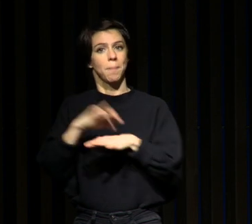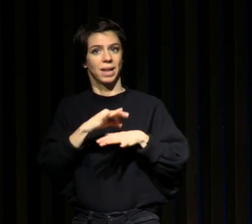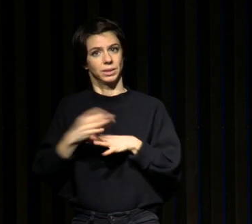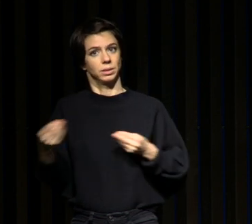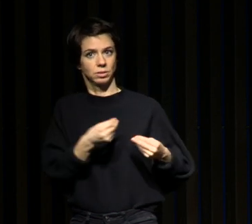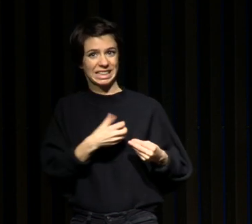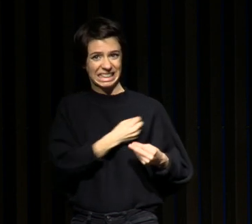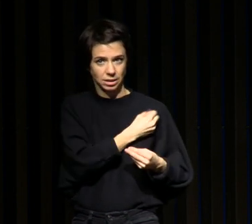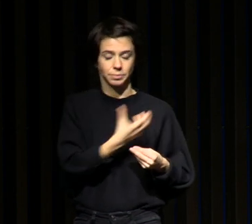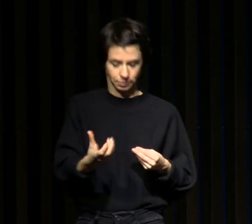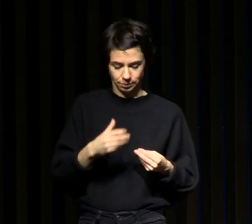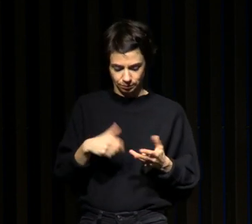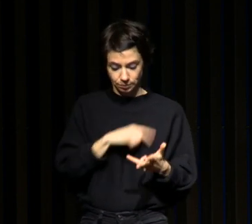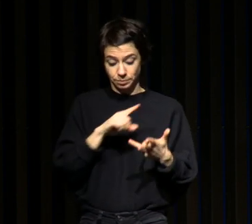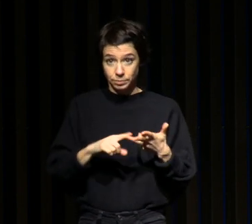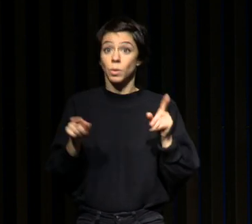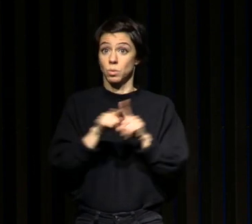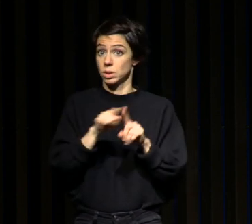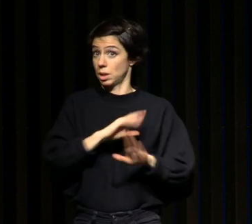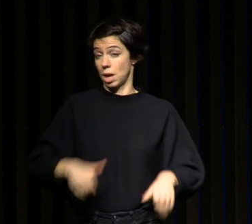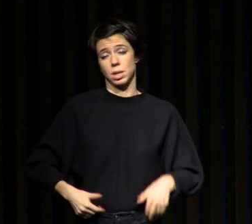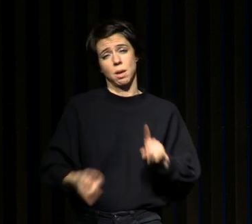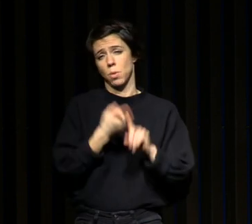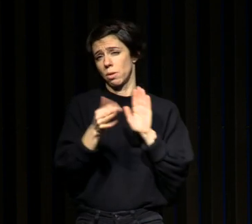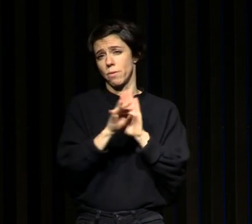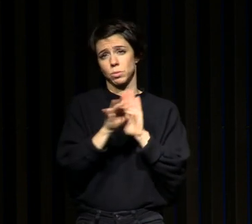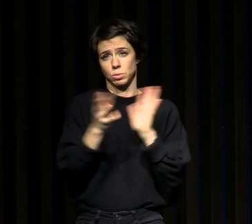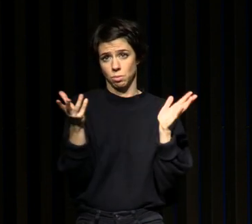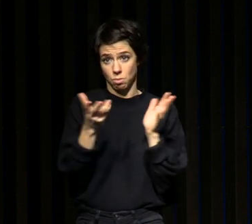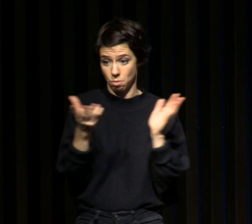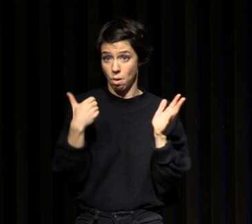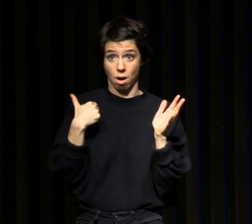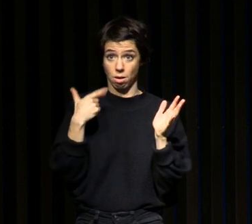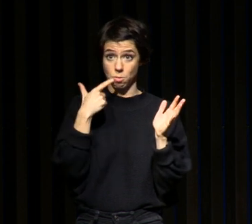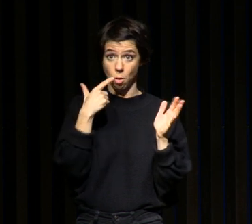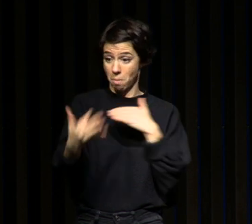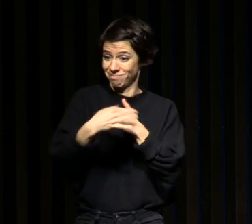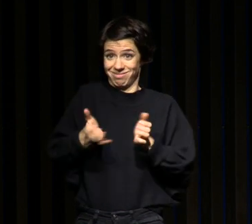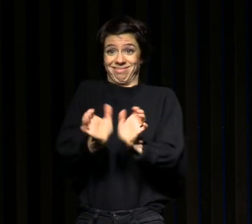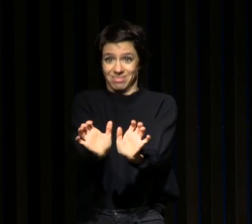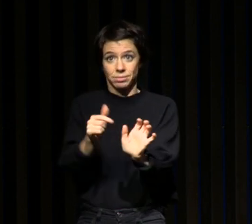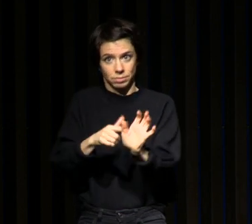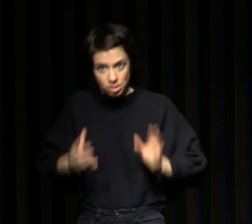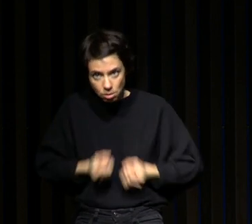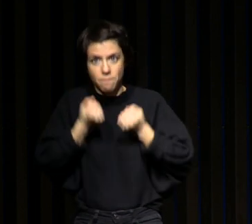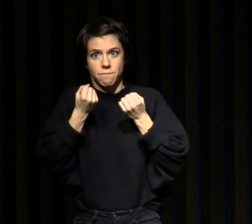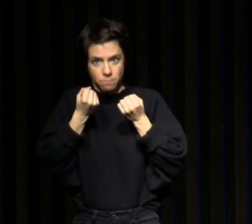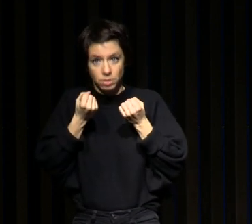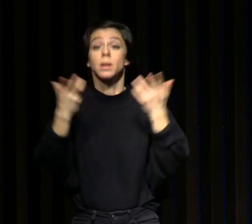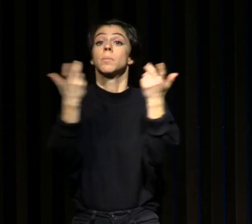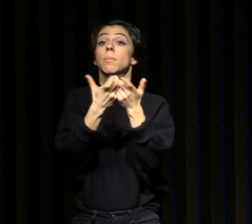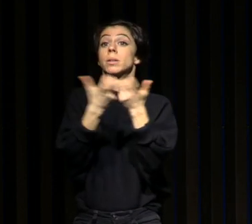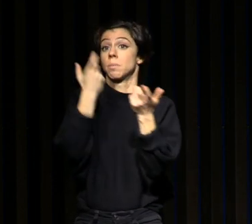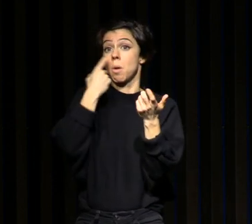dimension très, très importante, qui est que le sommeil permet de préserver l'immunité. On a montré, par exemple, que l'efficacité des vaccins